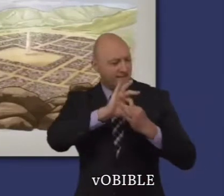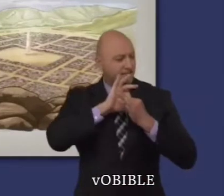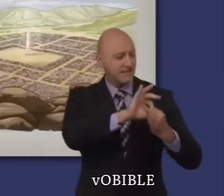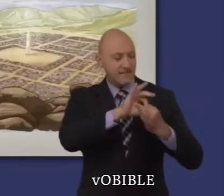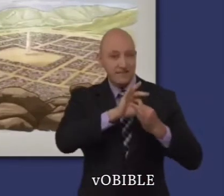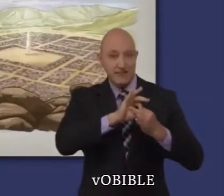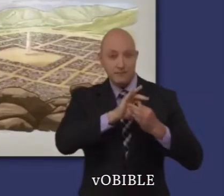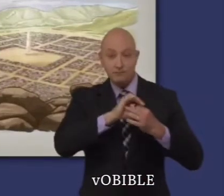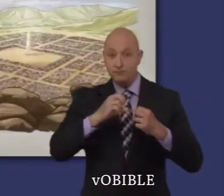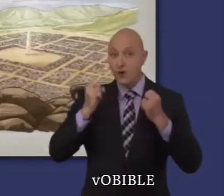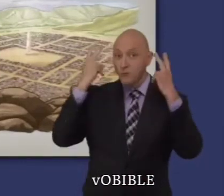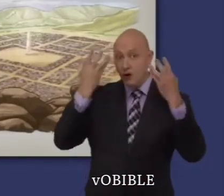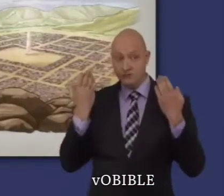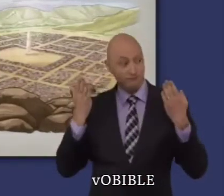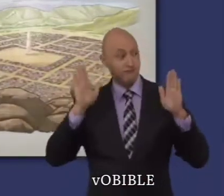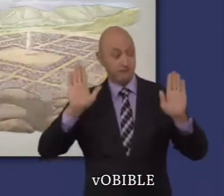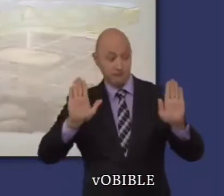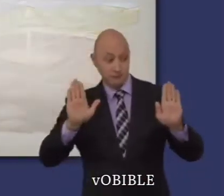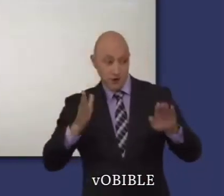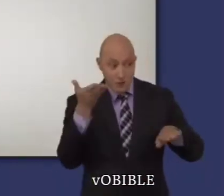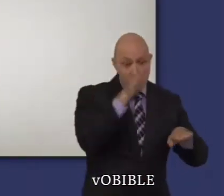de choisir la vie en obéissant à Jéhovah.